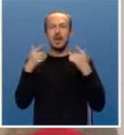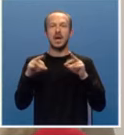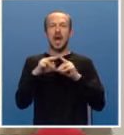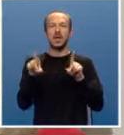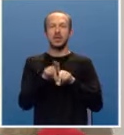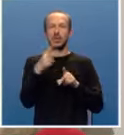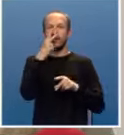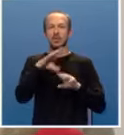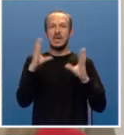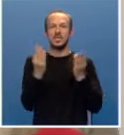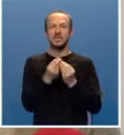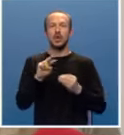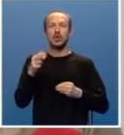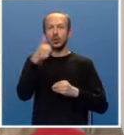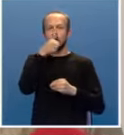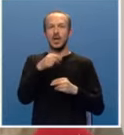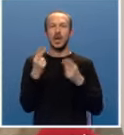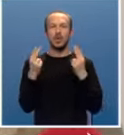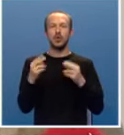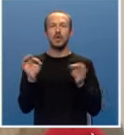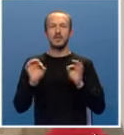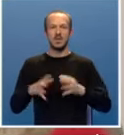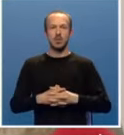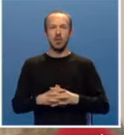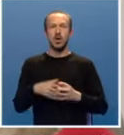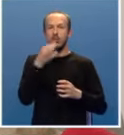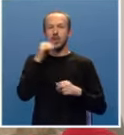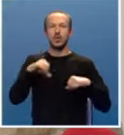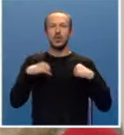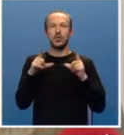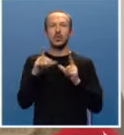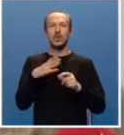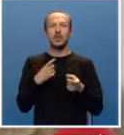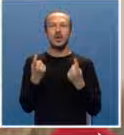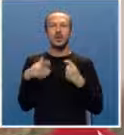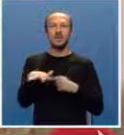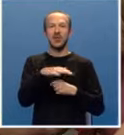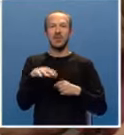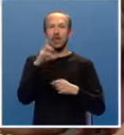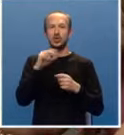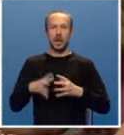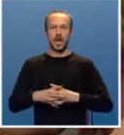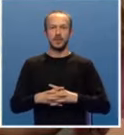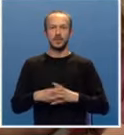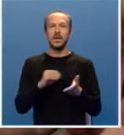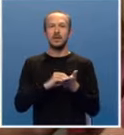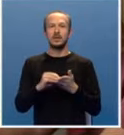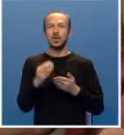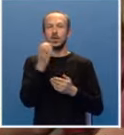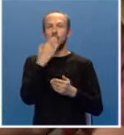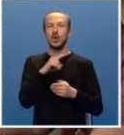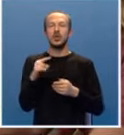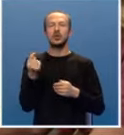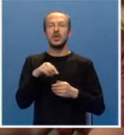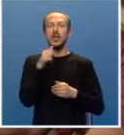ali isto tako da vidimo sve ono drugo što je neophodno da obezbedimo bolji život i u našim ruralnim dijelovima opštine. Istoknuto je da će